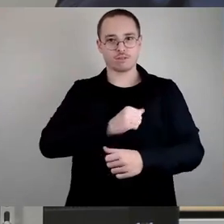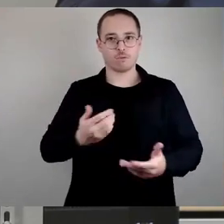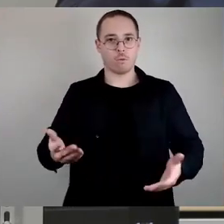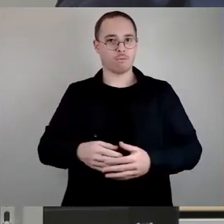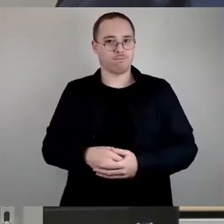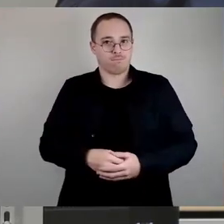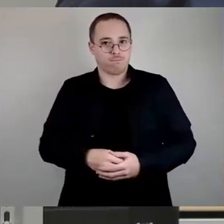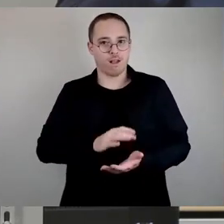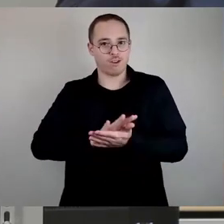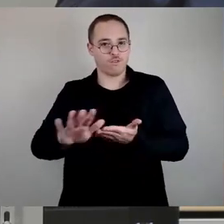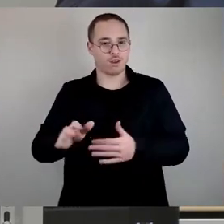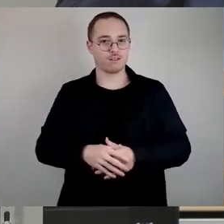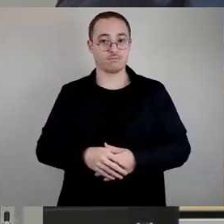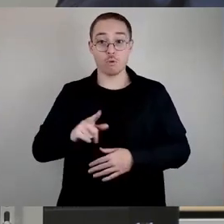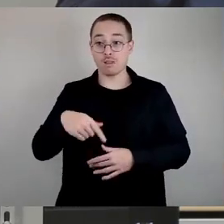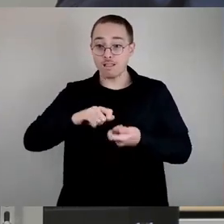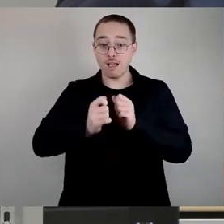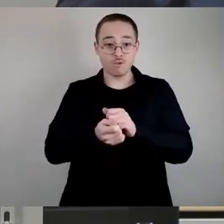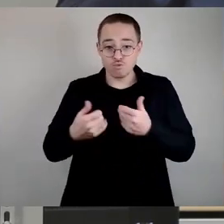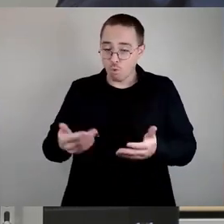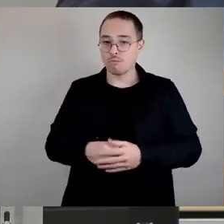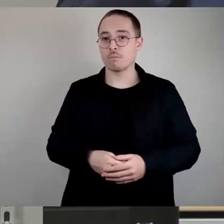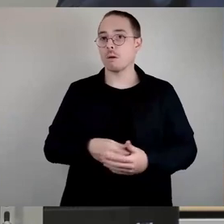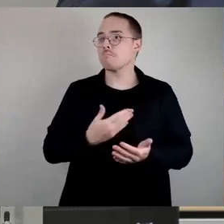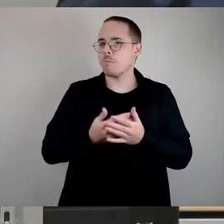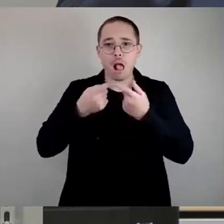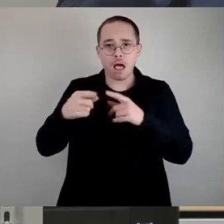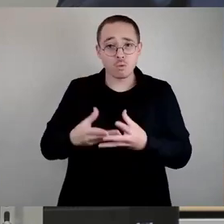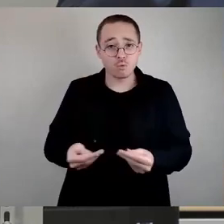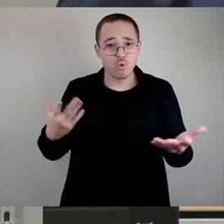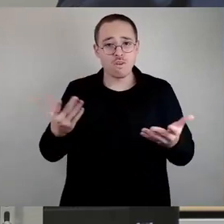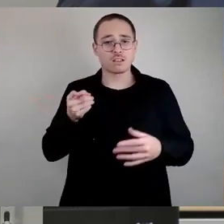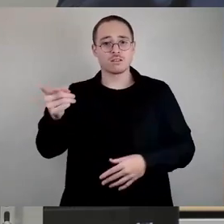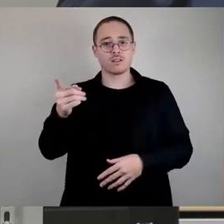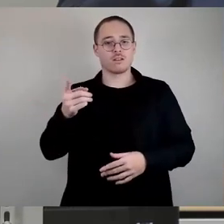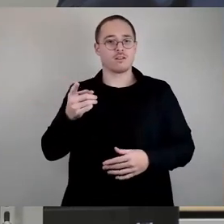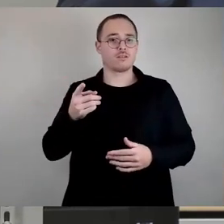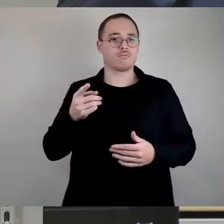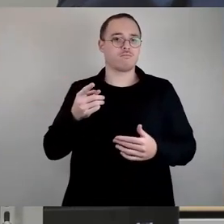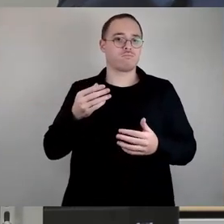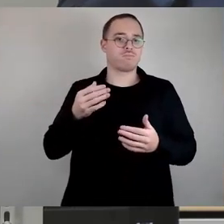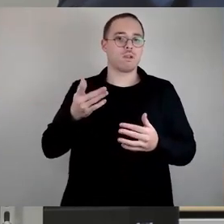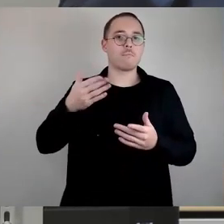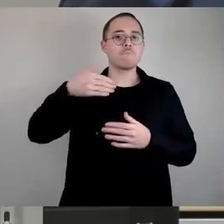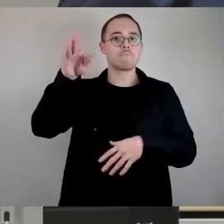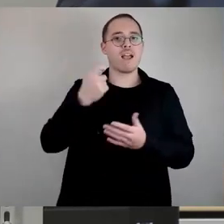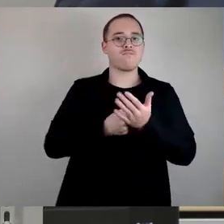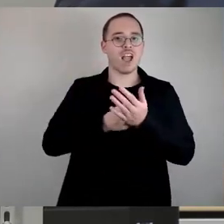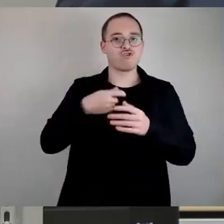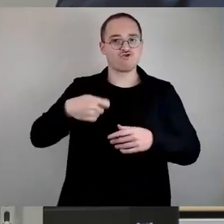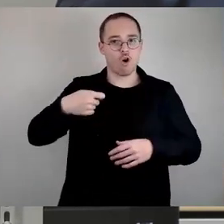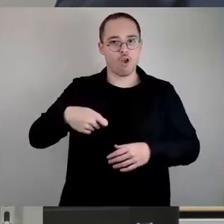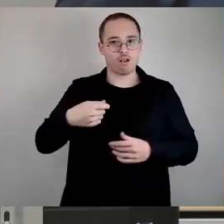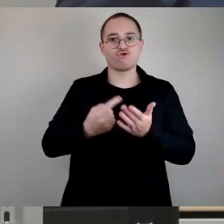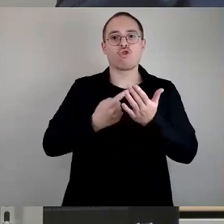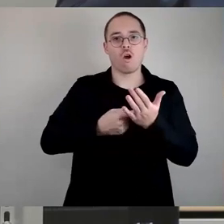könnten sagen, da gibt es gar keine Mehrwertsteuer mehr drauf. Weil es ist Teil der Bildung. Zweitens, der Preise für das Essen würden sich dann aufteilen.